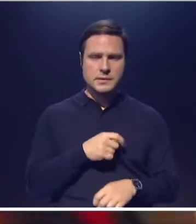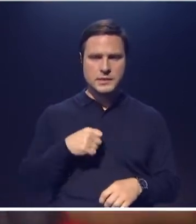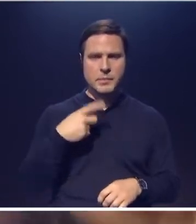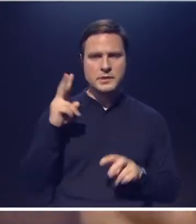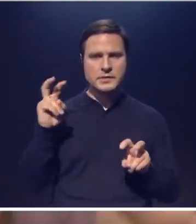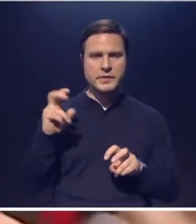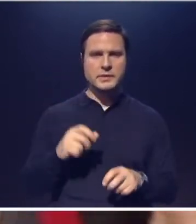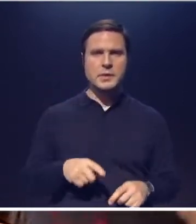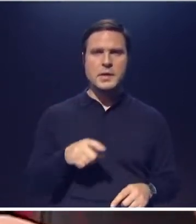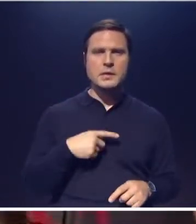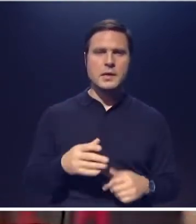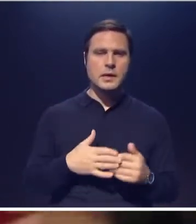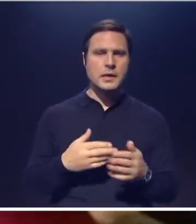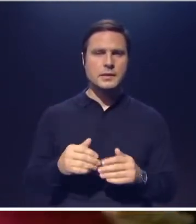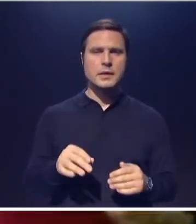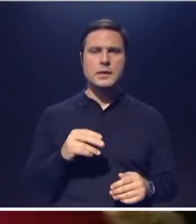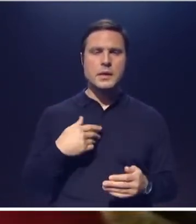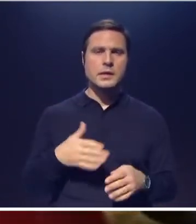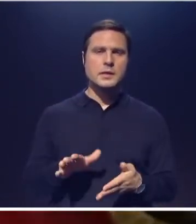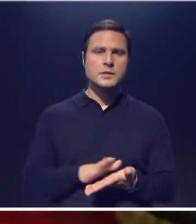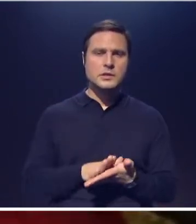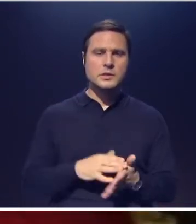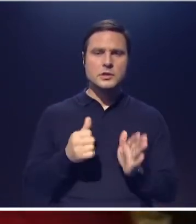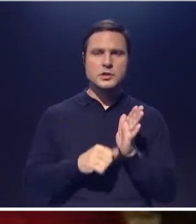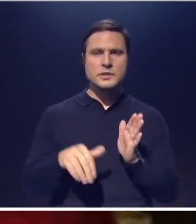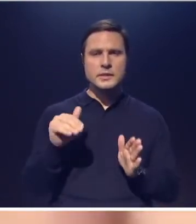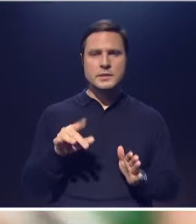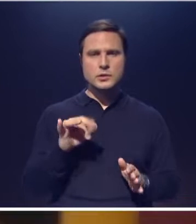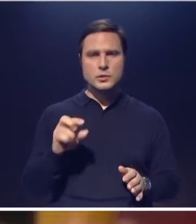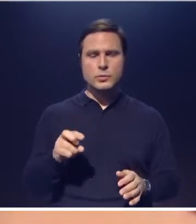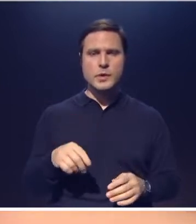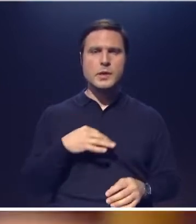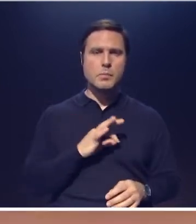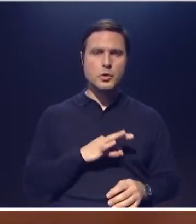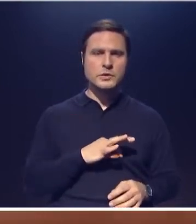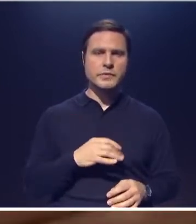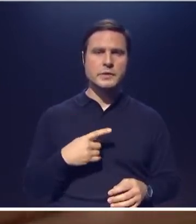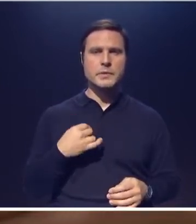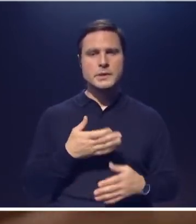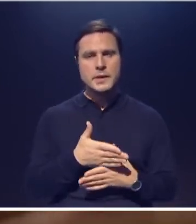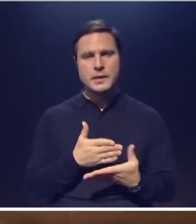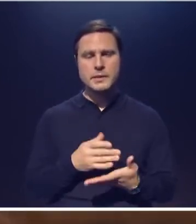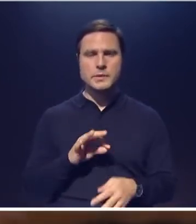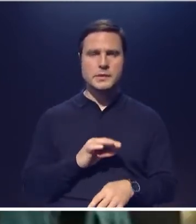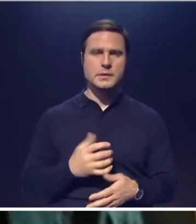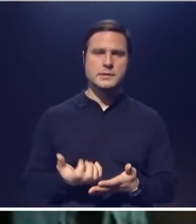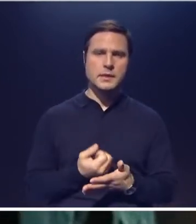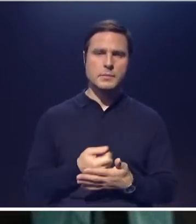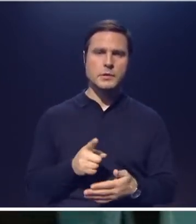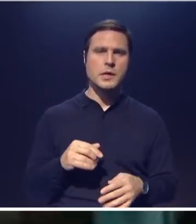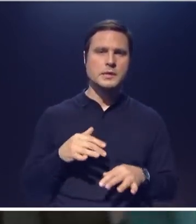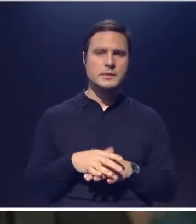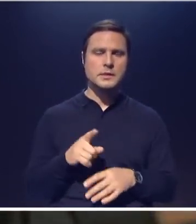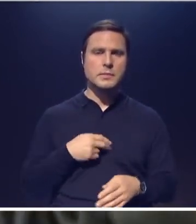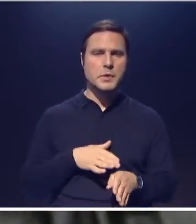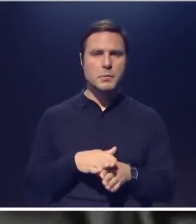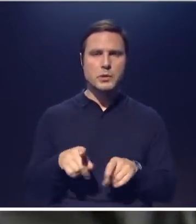данным СМИ, хендмейт отчитка стоит 60 тысяч рублей, то есть и пользу людям принесла, и на хлеб заработала. Сеть переполнена